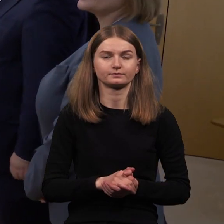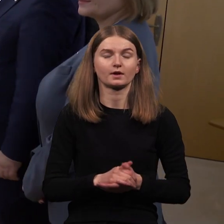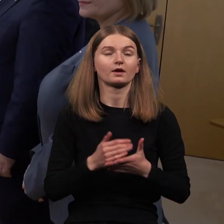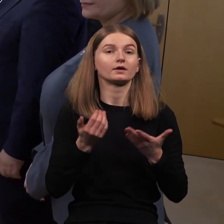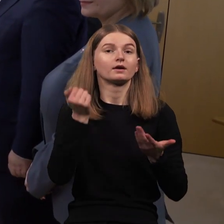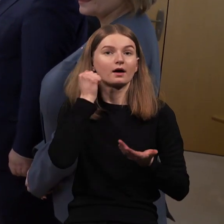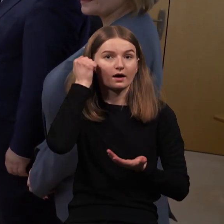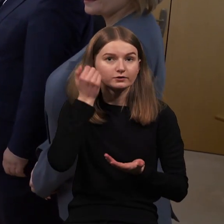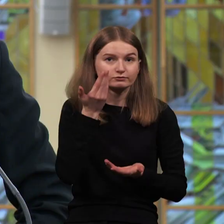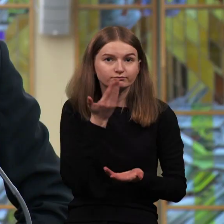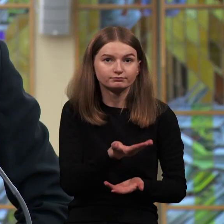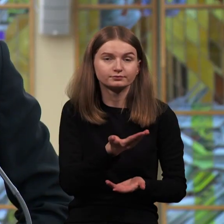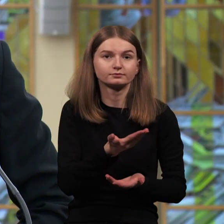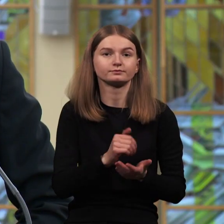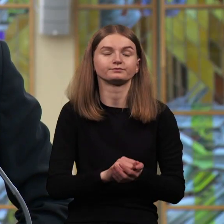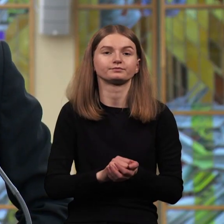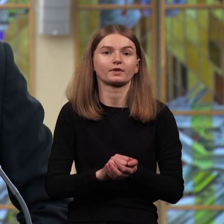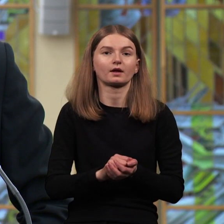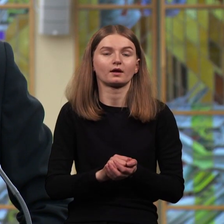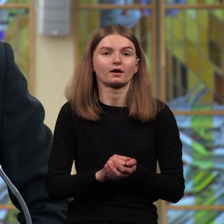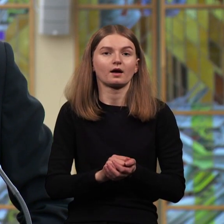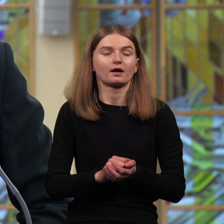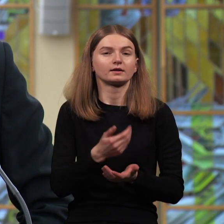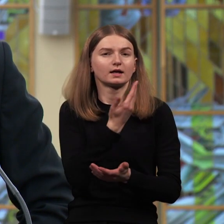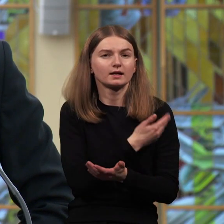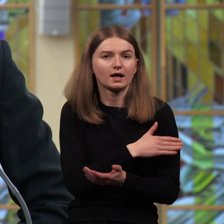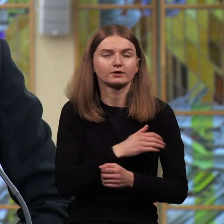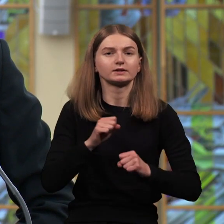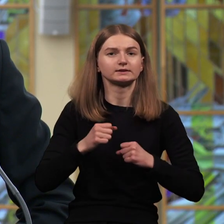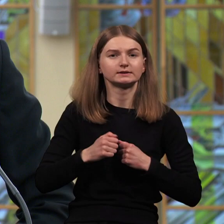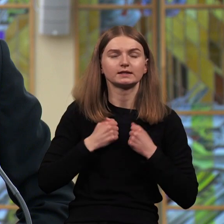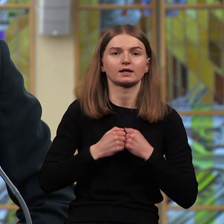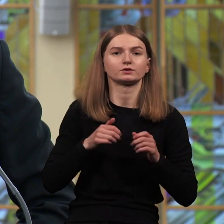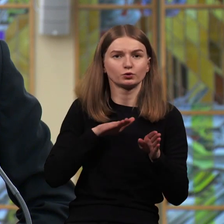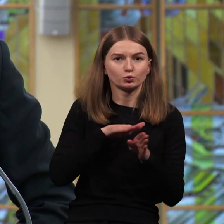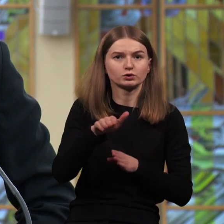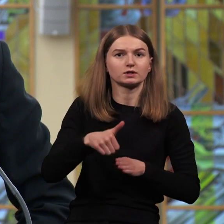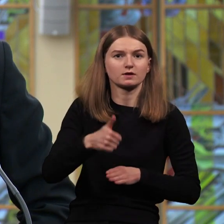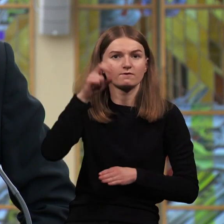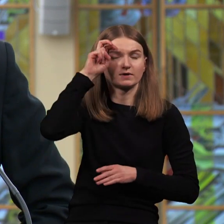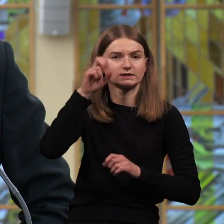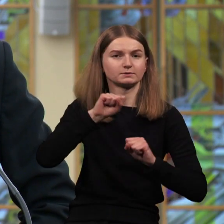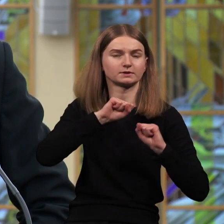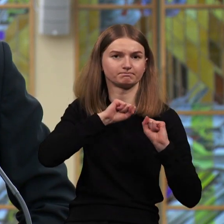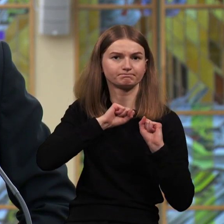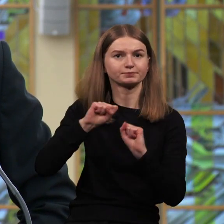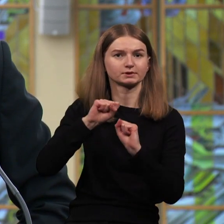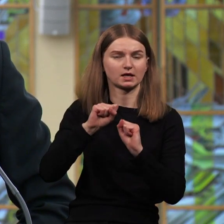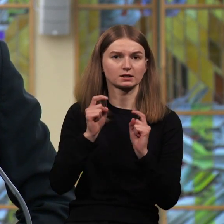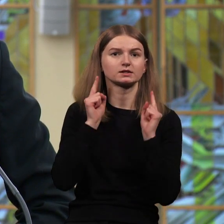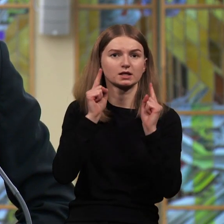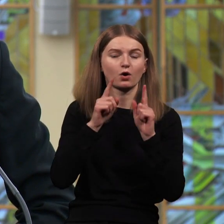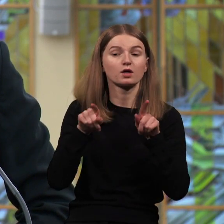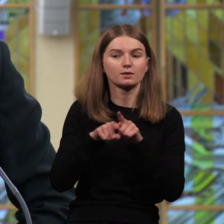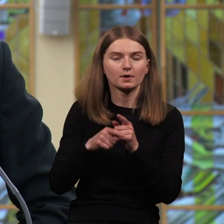Lenkijos didžiulį indėlį į regiono saugumą, už didelę pagalbą Ukrainai per